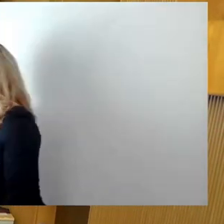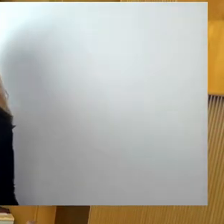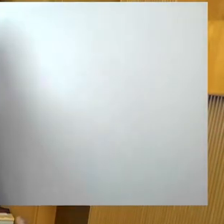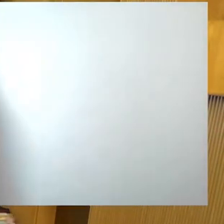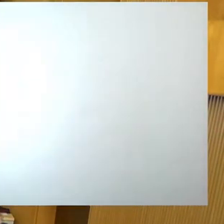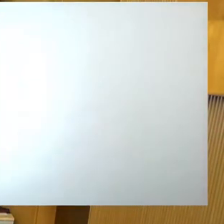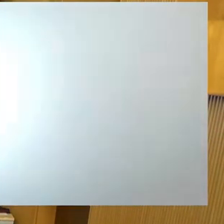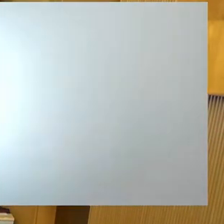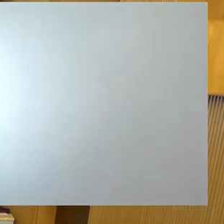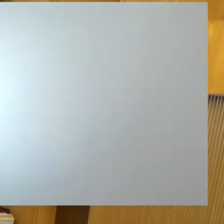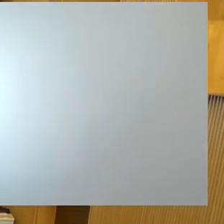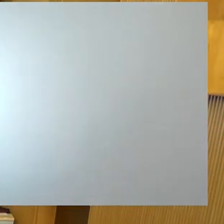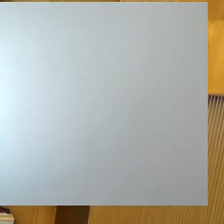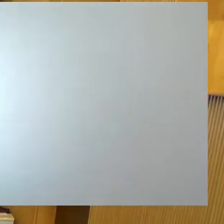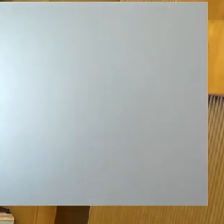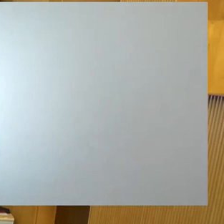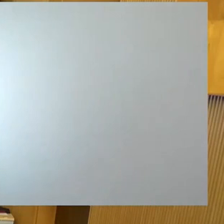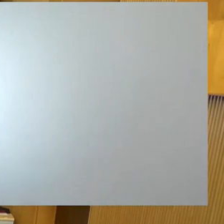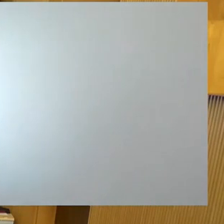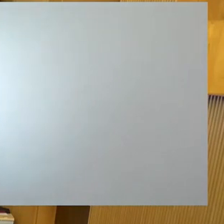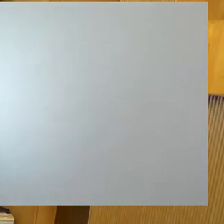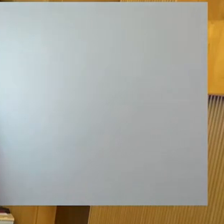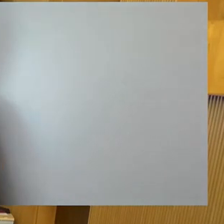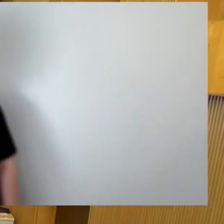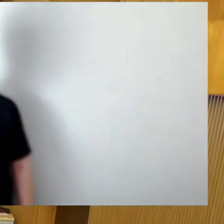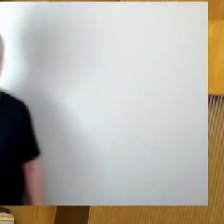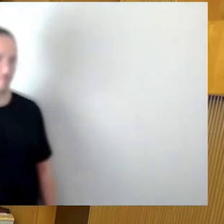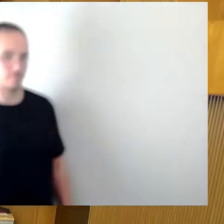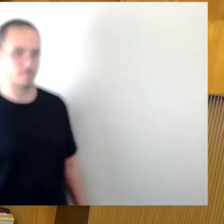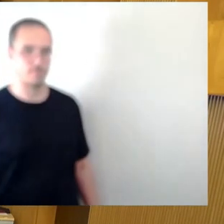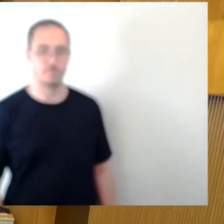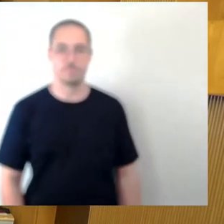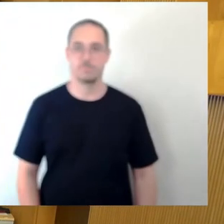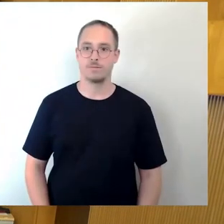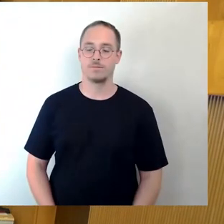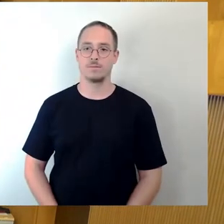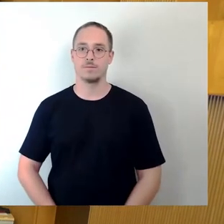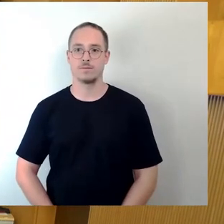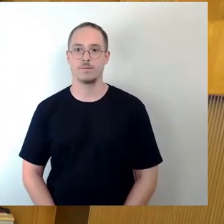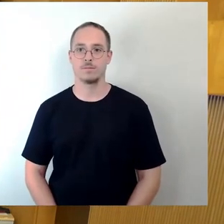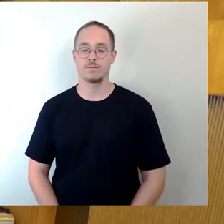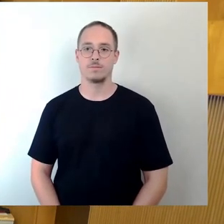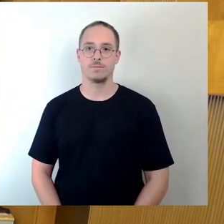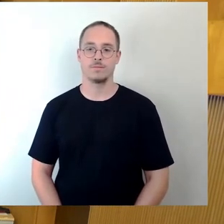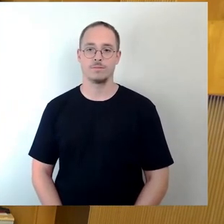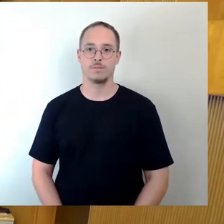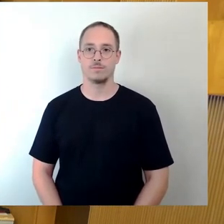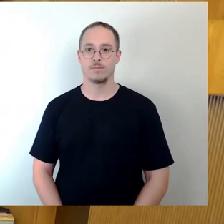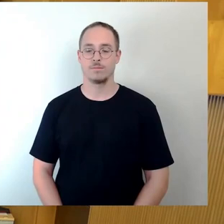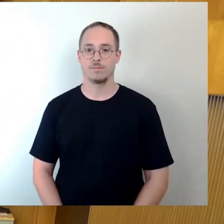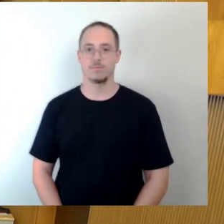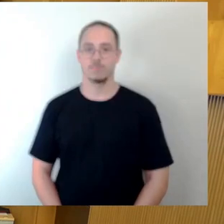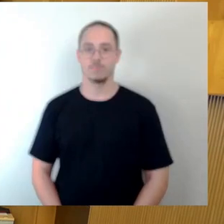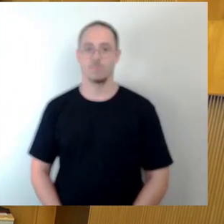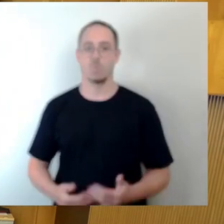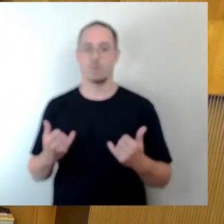Dann würde noch Mario Schmidt reden. Gibt es weiteren Bedarf? Da würde ich sagen, wir schließen die Liste nach den beiden ab und kommen zur